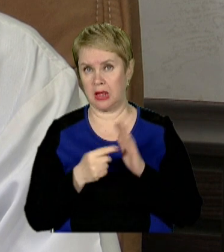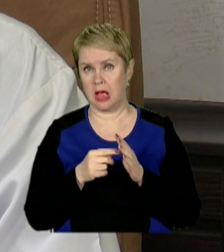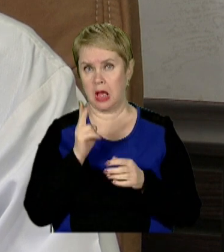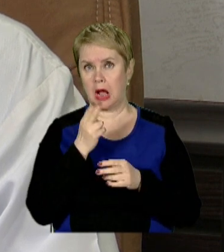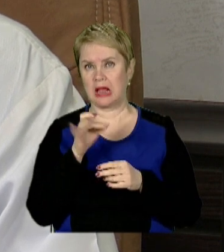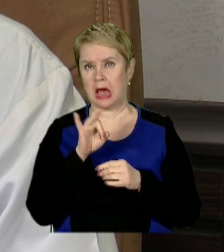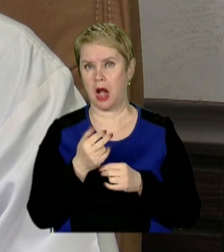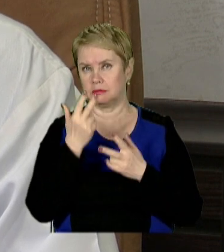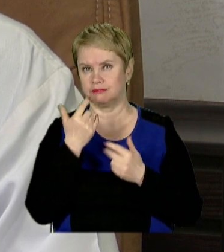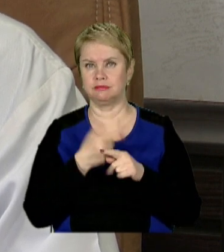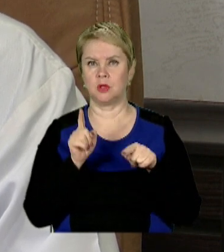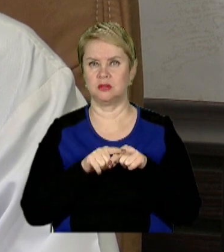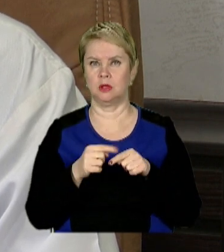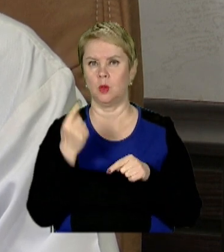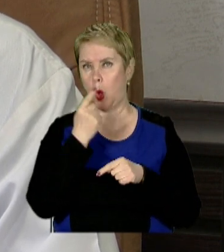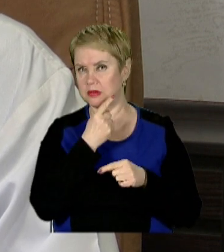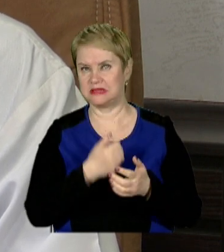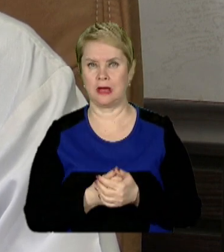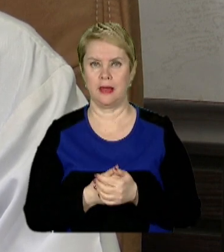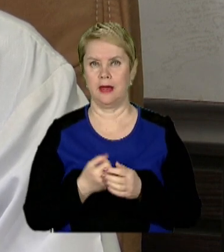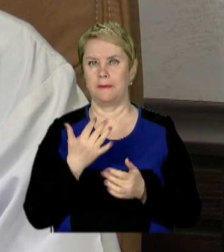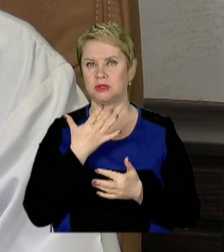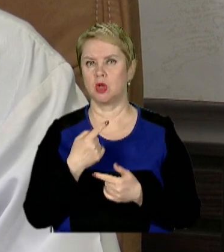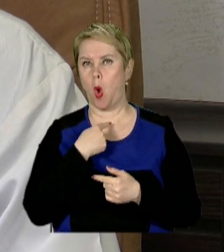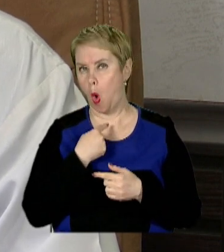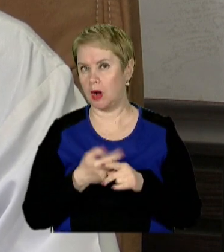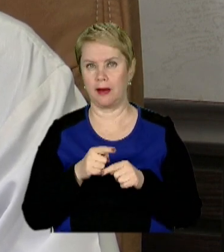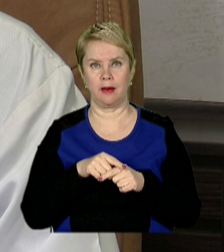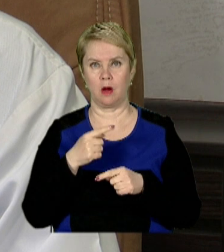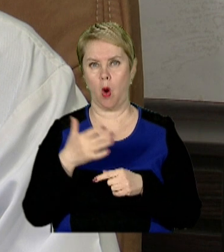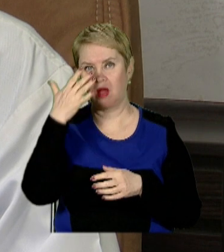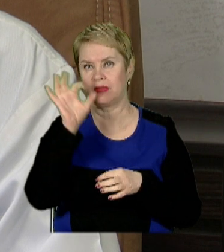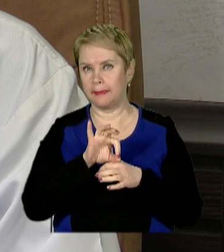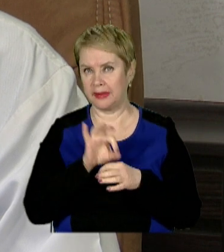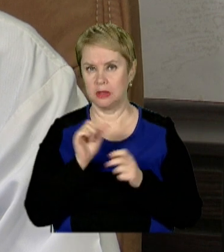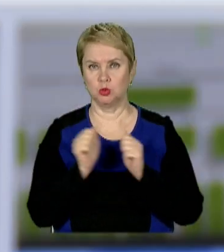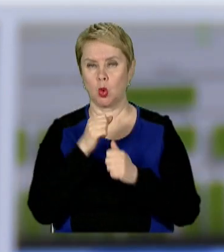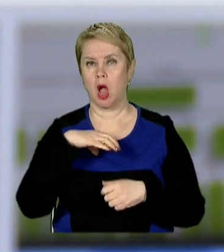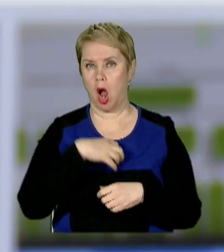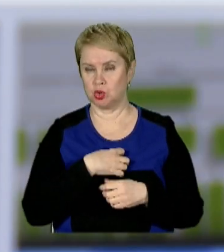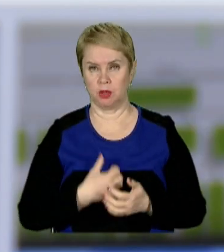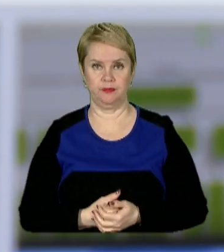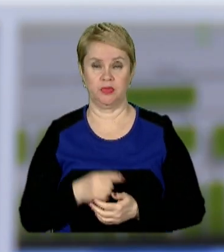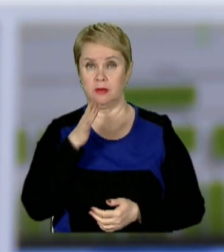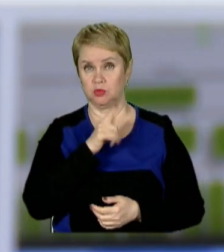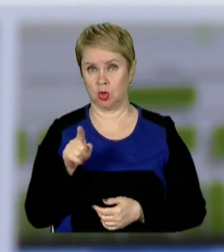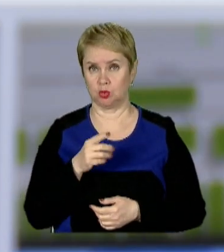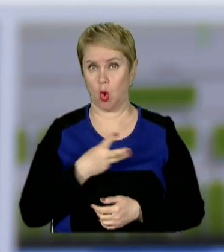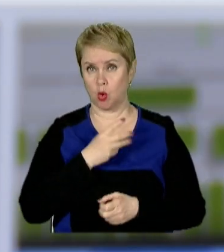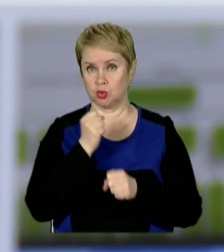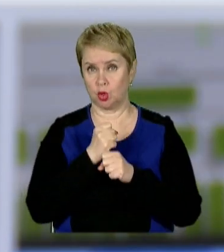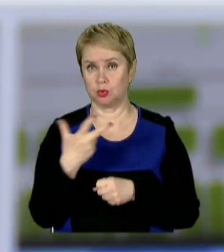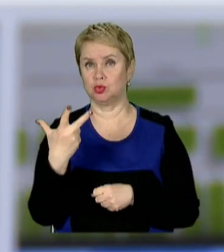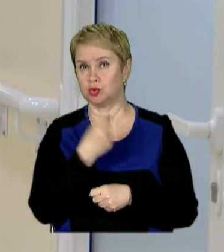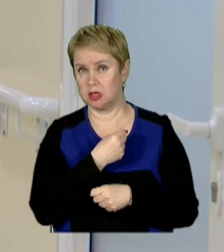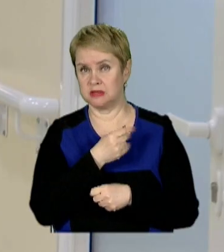катаральні прояви. Тобто закладеність носу, першиня в горлі, помірний головний біль та сухий кашель. Тим часом охочих зробити